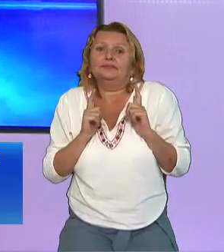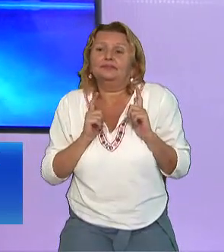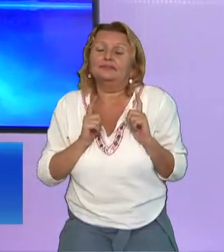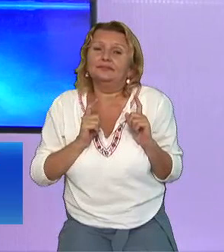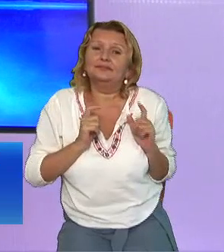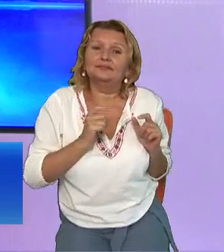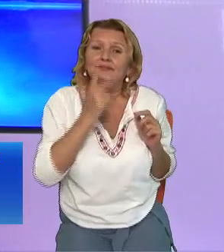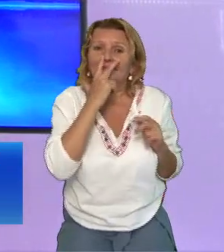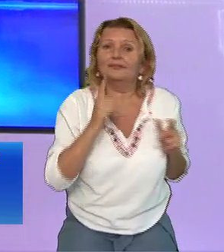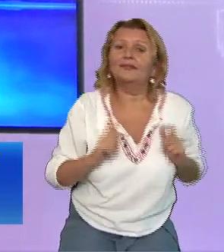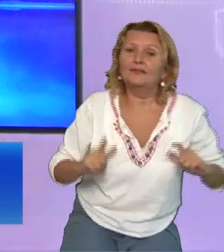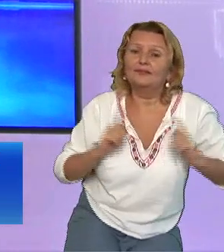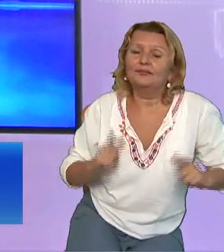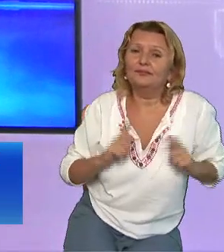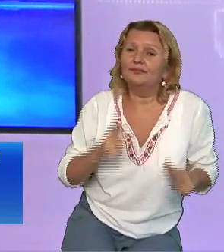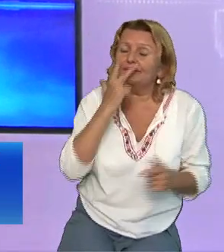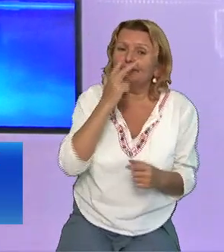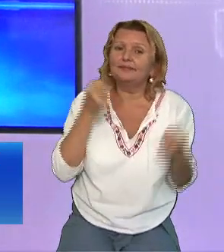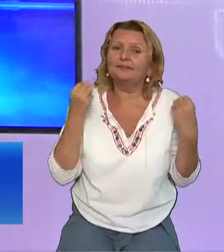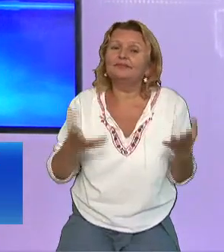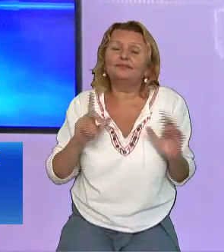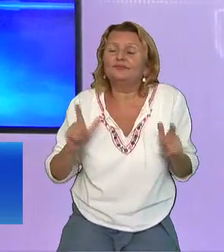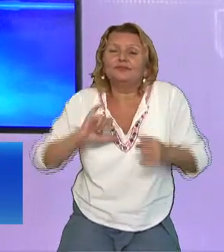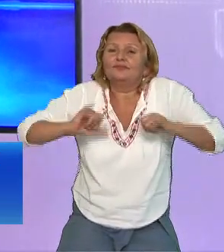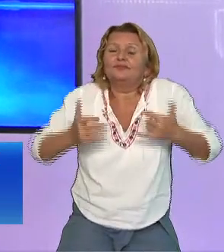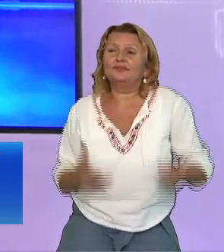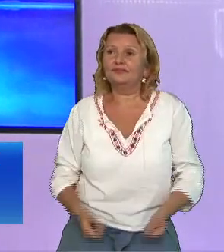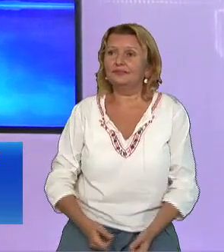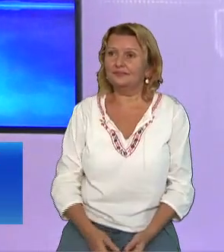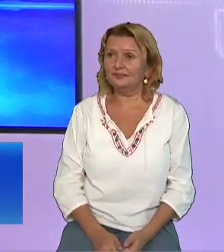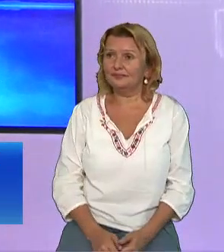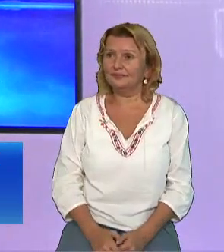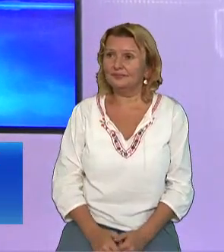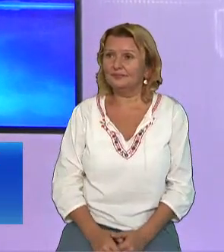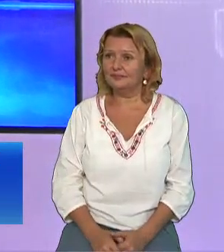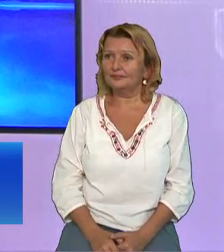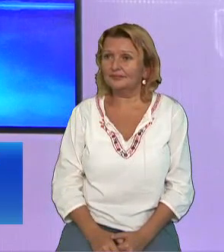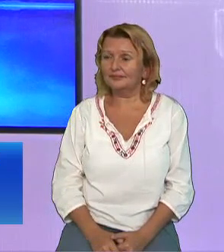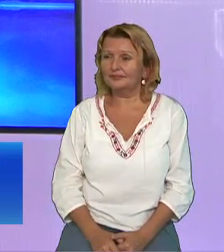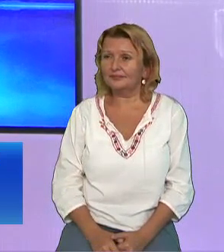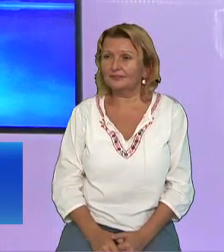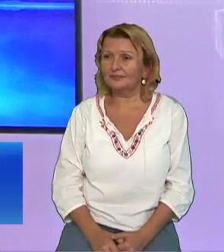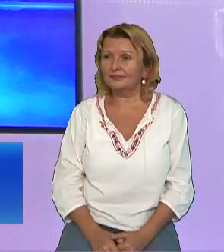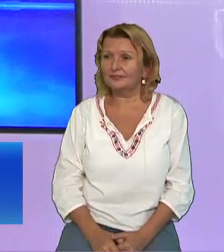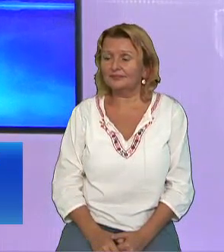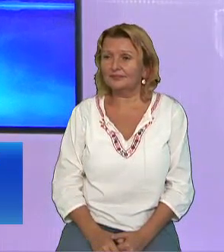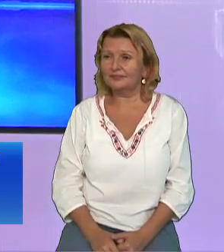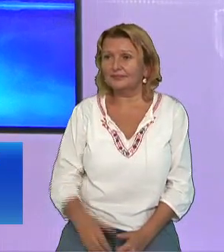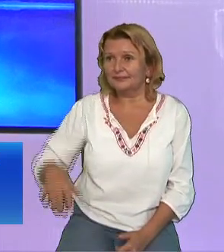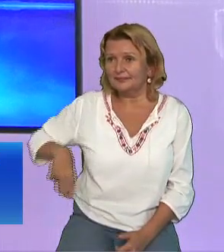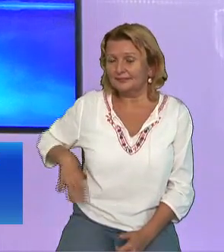Au torit să meargă Să mai ungă trupul lui Iisus Să nu rămână Trupul Mântuitorului Cumva